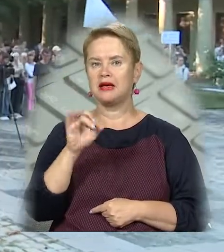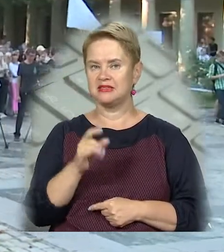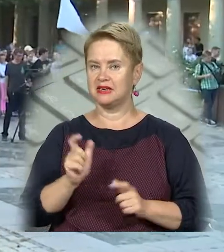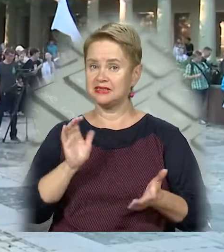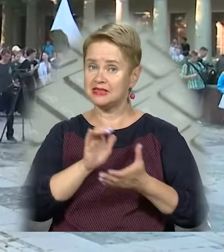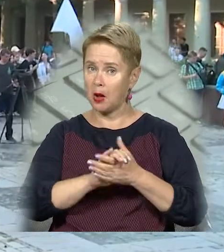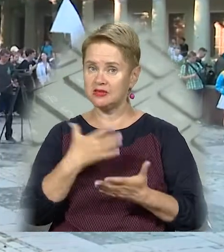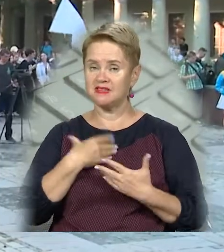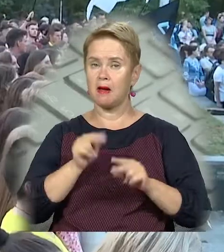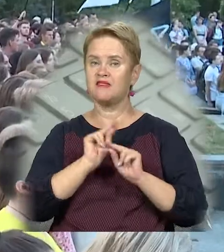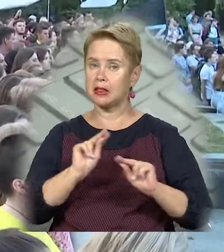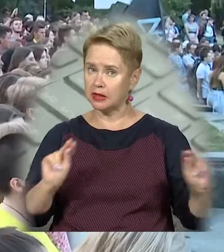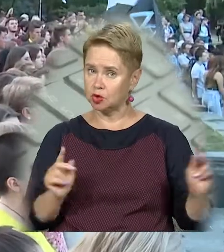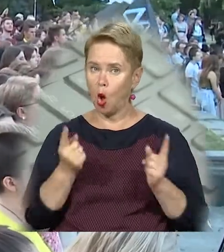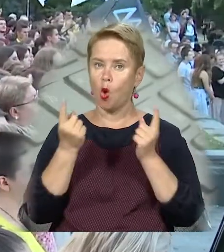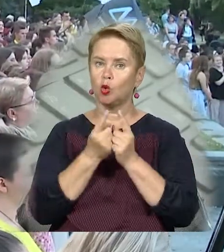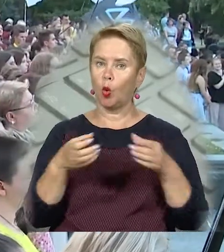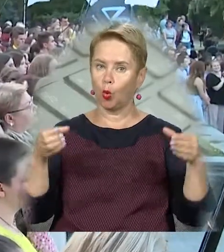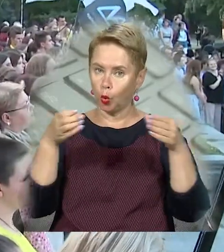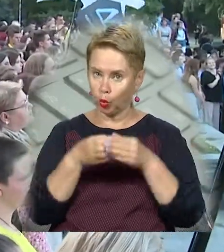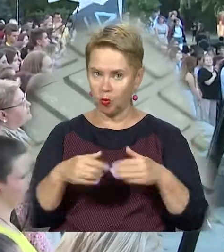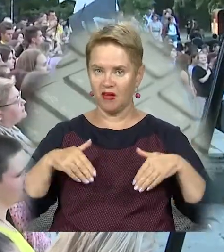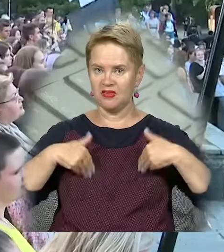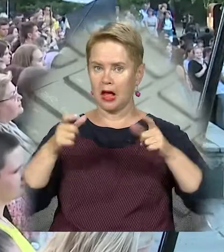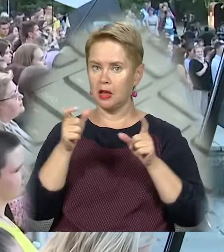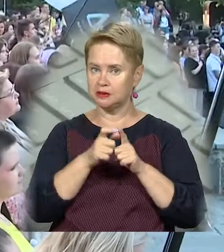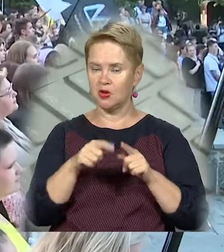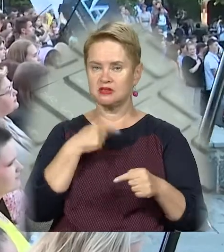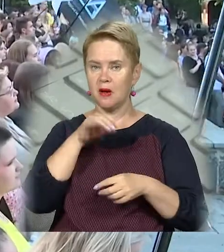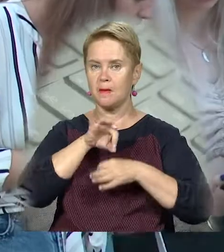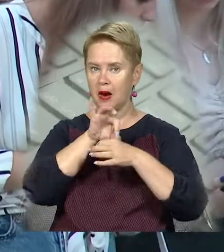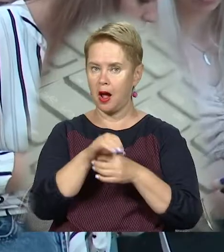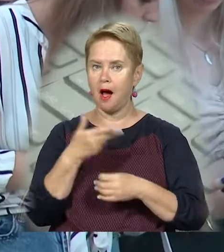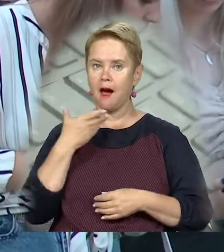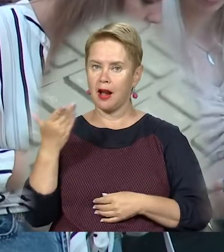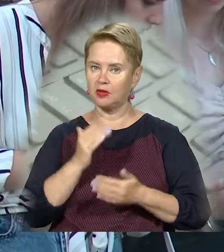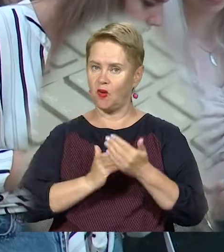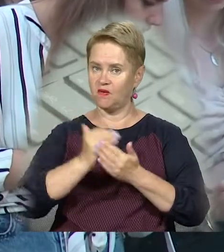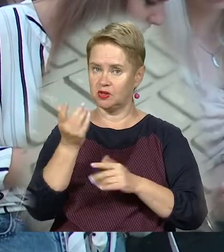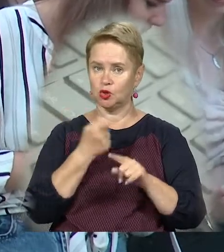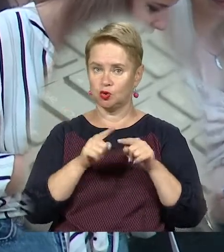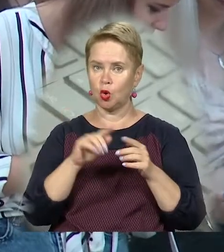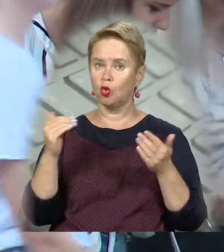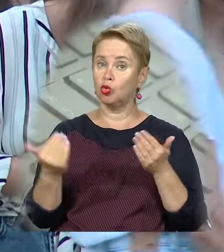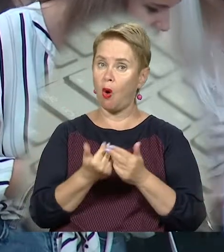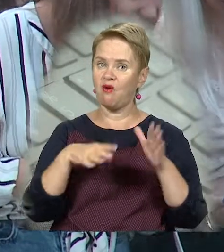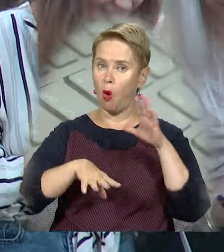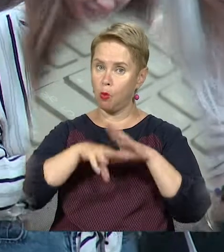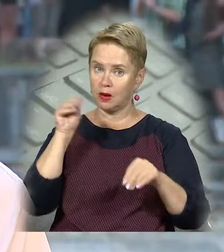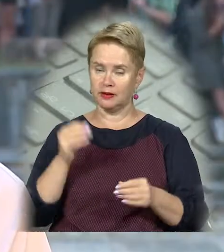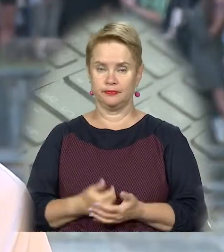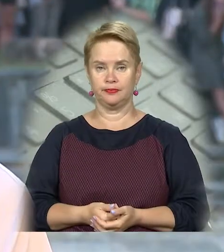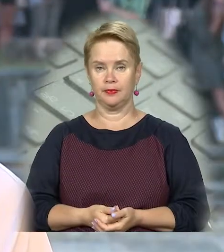знайомляться зі своїми викладачами та одногрупниками. Вітальне слово зазвичай проголошує ректор вишом. Цього року новообраний.